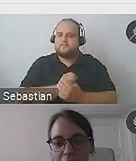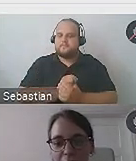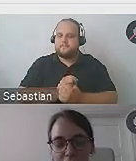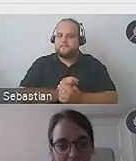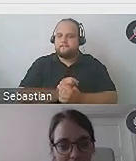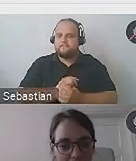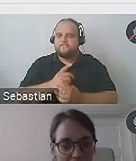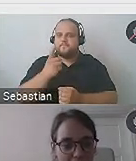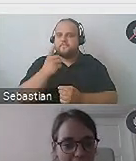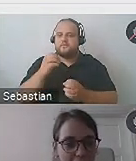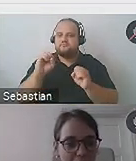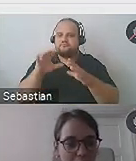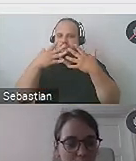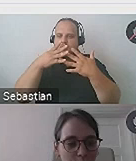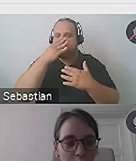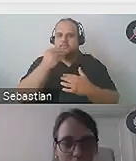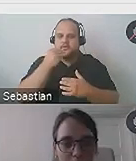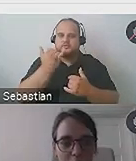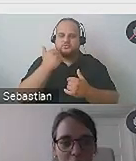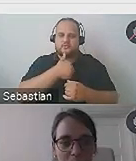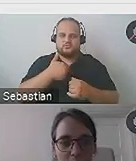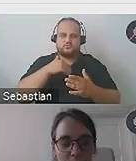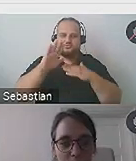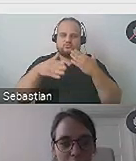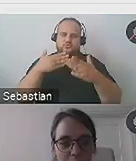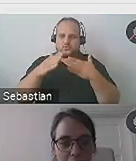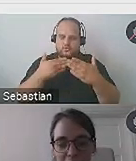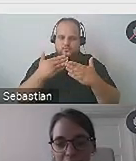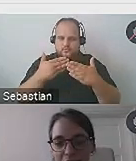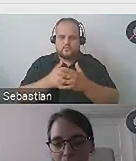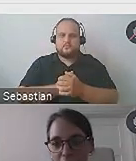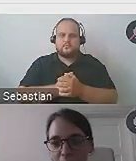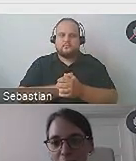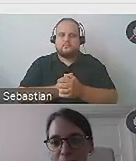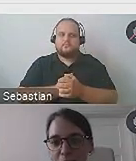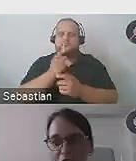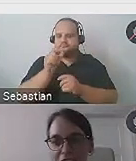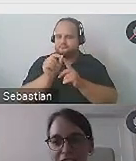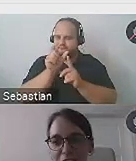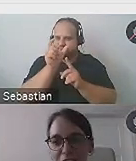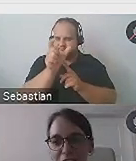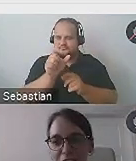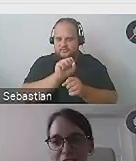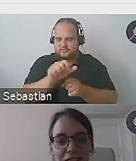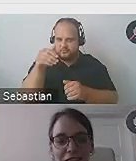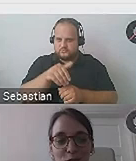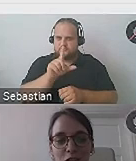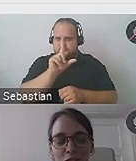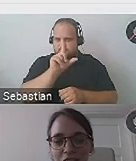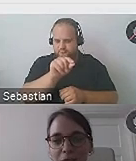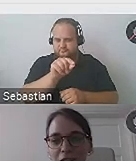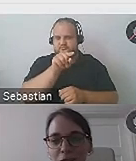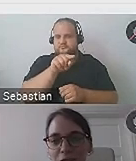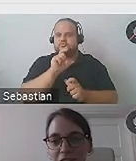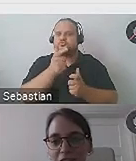wyświetlę jeszcze na ekranie naszą stronę metodaspoetkurs.pl Zapraszam do eksplorowania tego, co tam